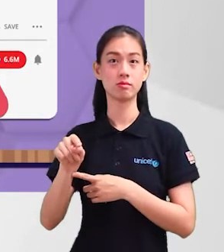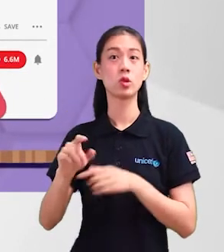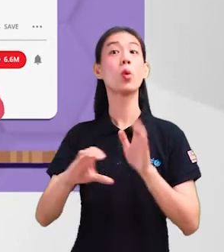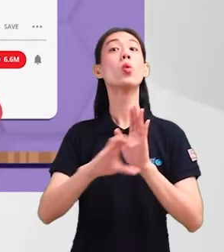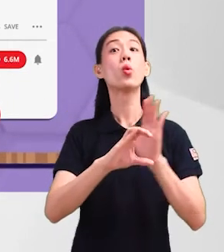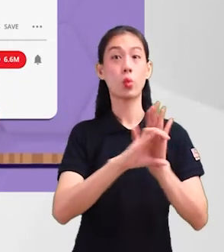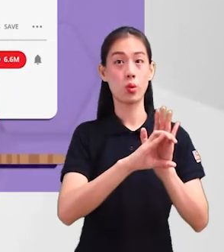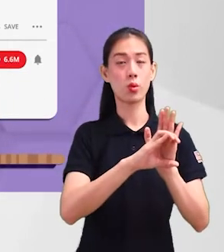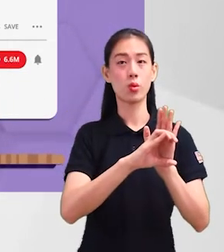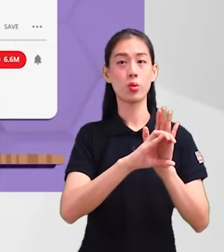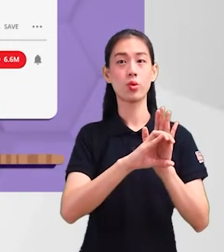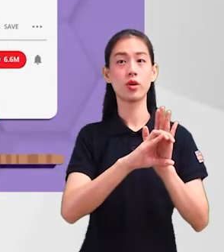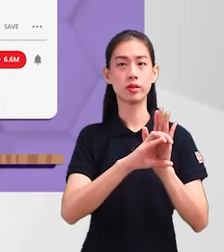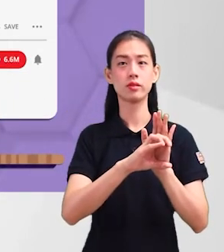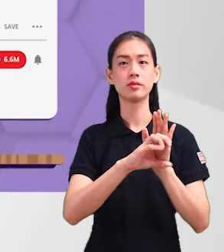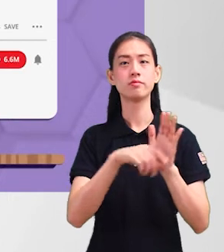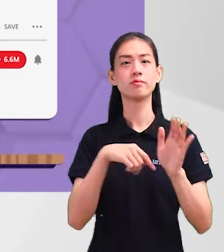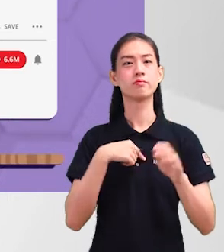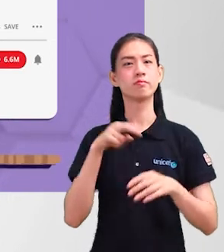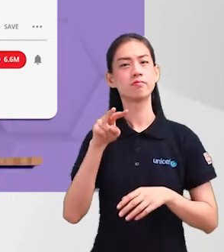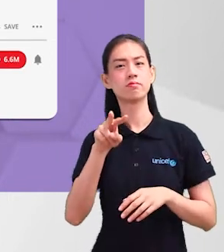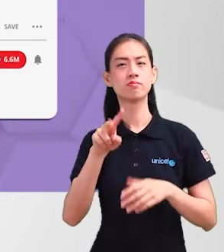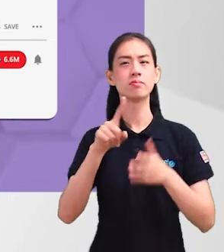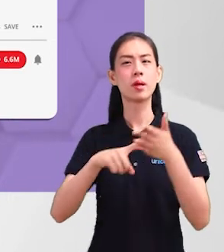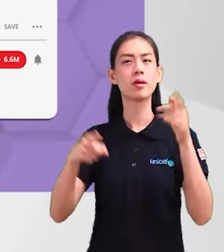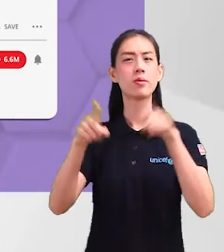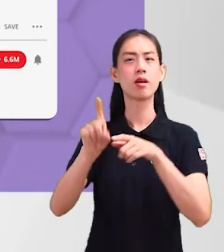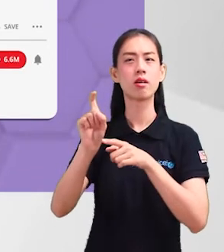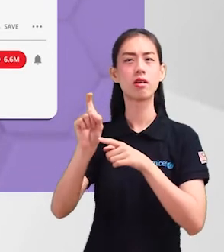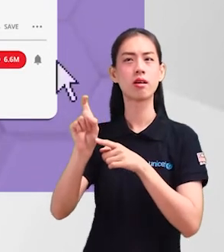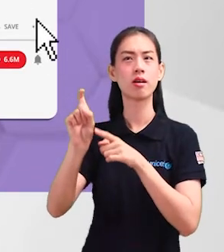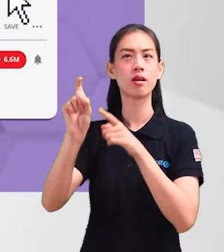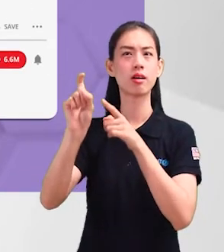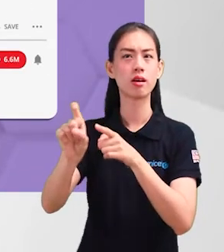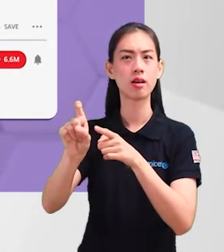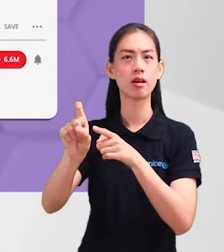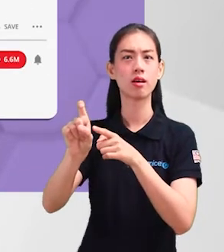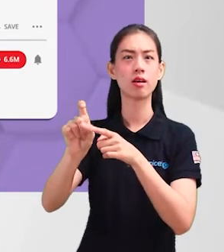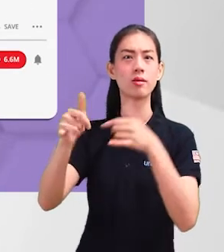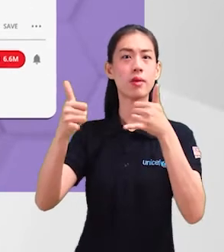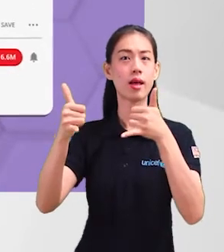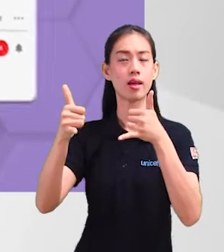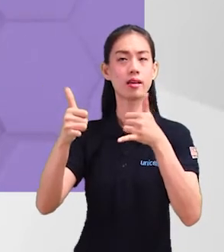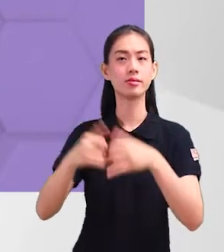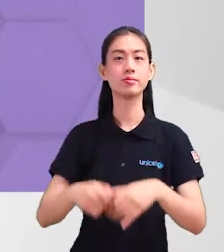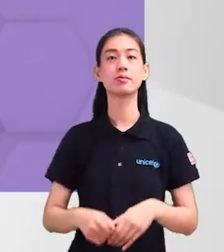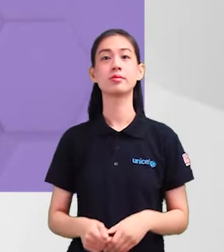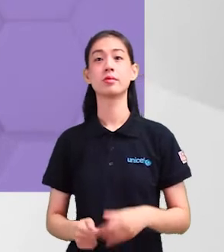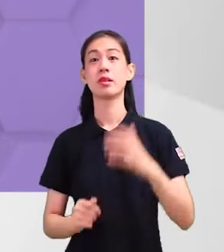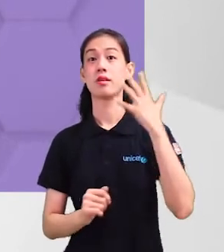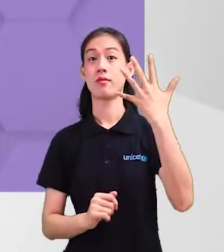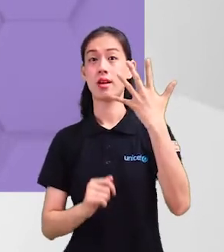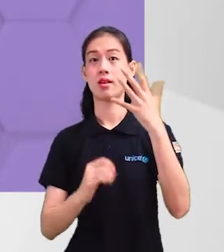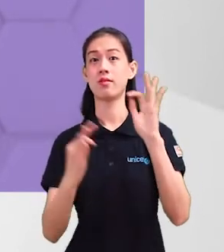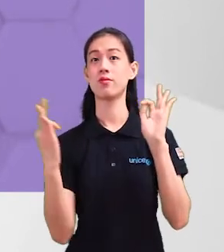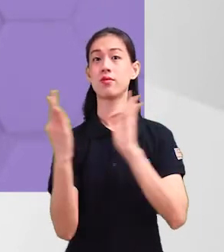Dalam contoh ini, pengguna boleh meramal apa yang akan berlaku apabila mereka menekan butang play. Prinsip yang